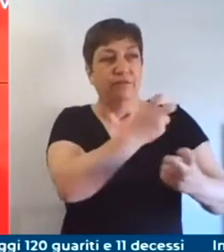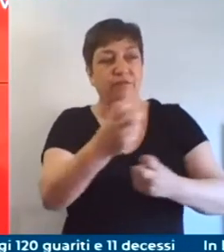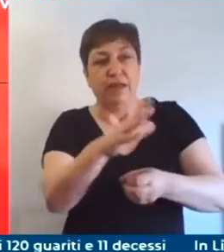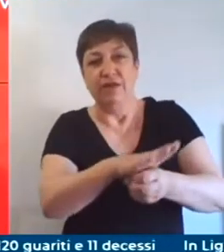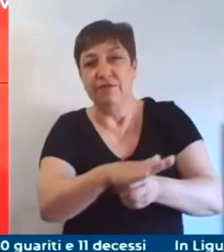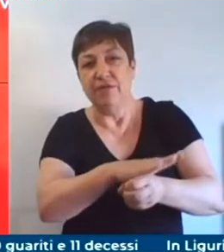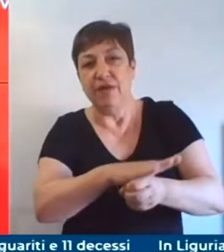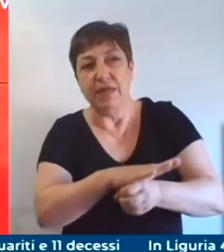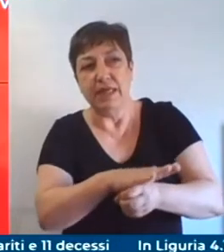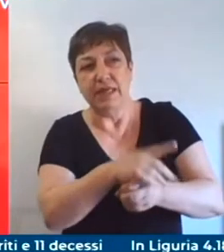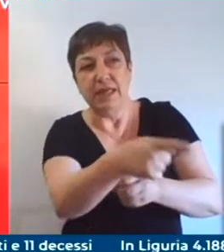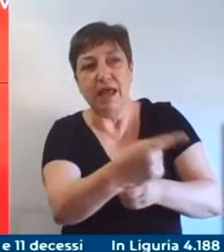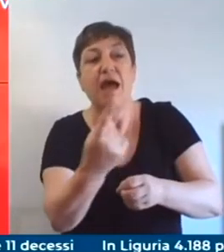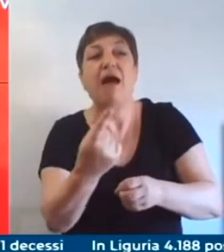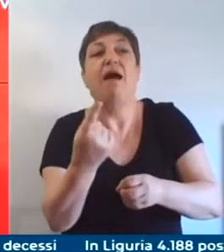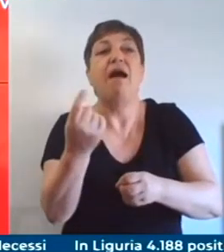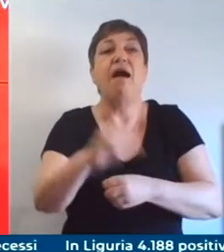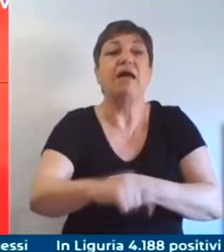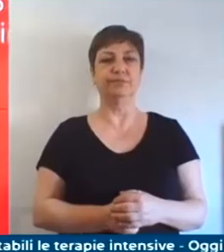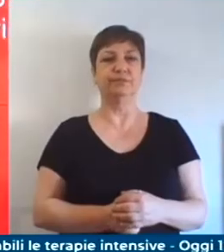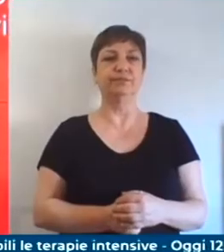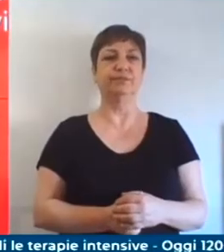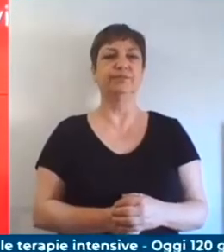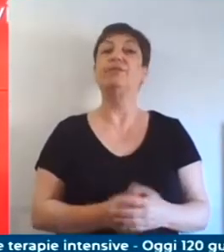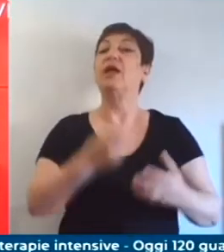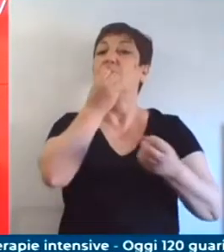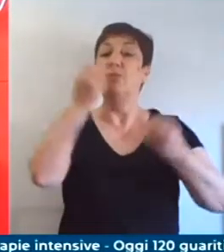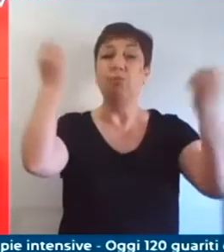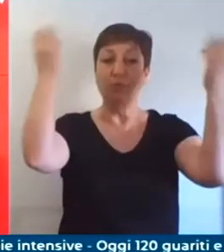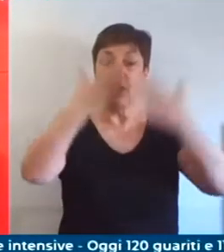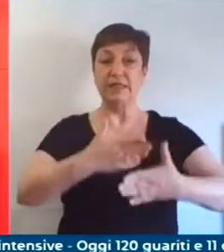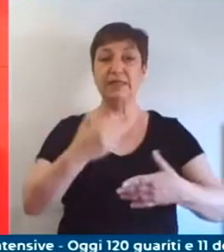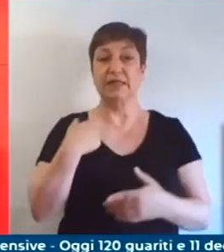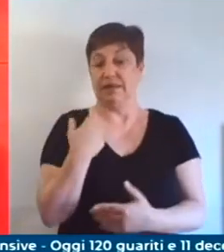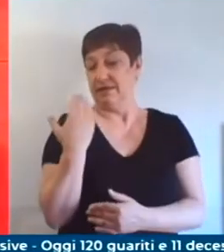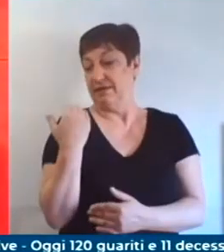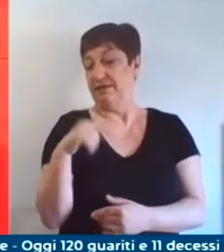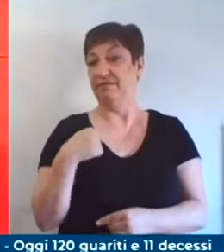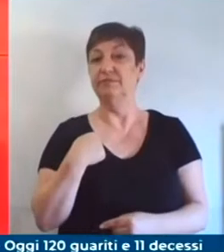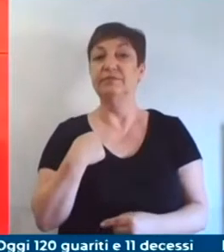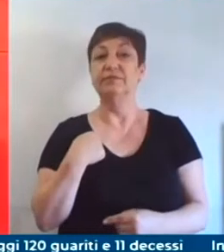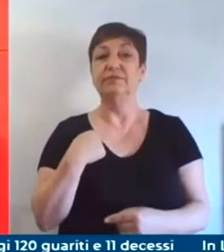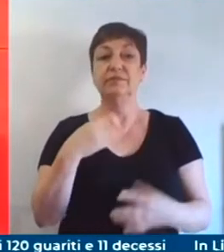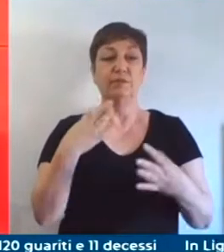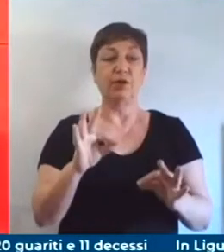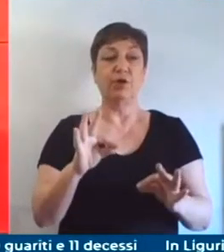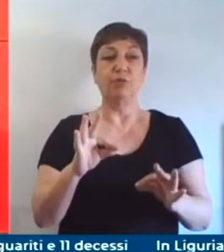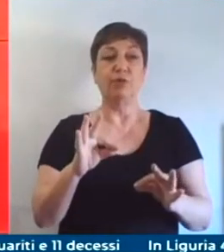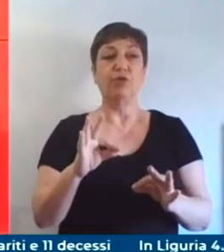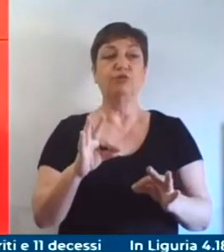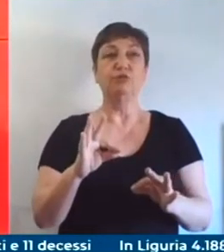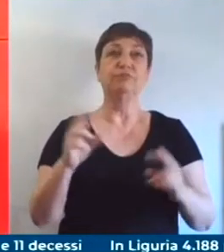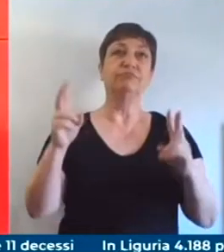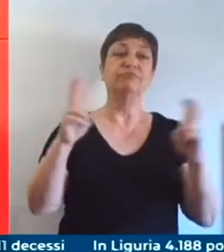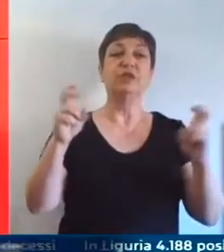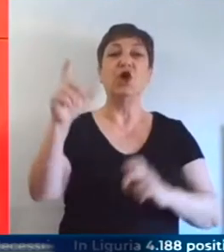ovviamente con la regione e con il nostro. Qualche giorno fa è stata la giornata della famiglia e devo